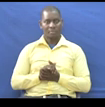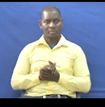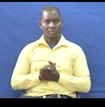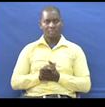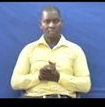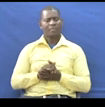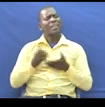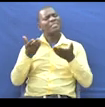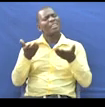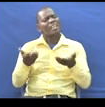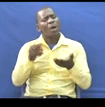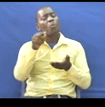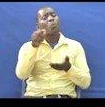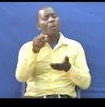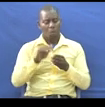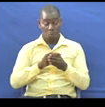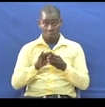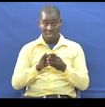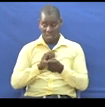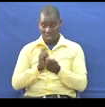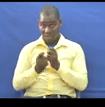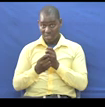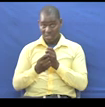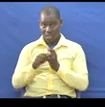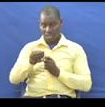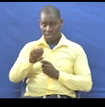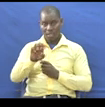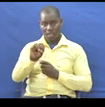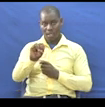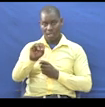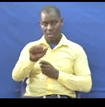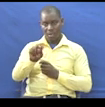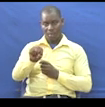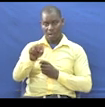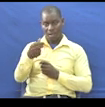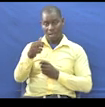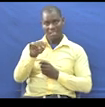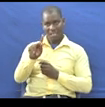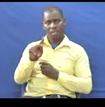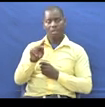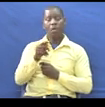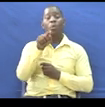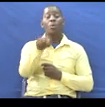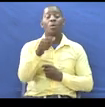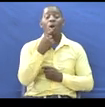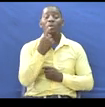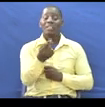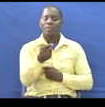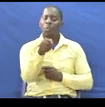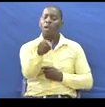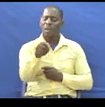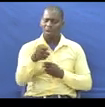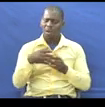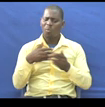Kwa kutumia tafsiri ya kisemantiki Tunapotumia tafsiri kwenye luge ya kiswa hili Utasema hapa Yee wewe unafanya